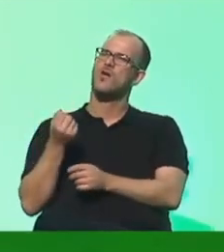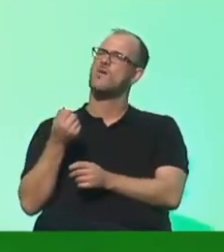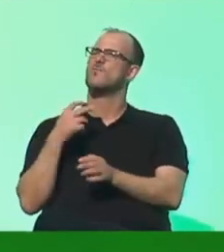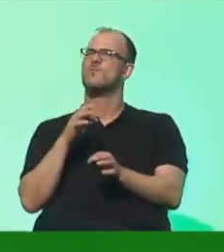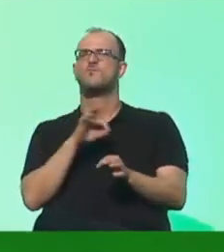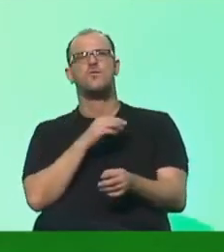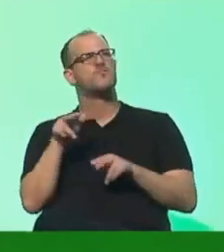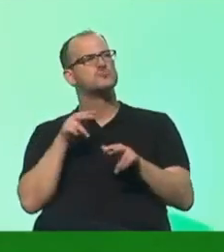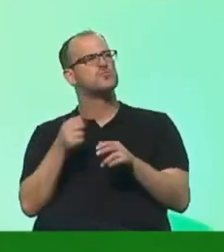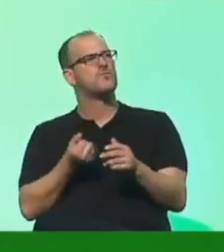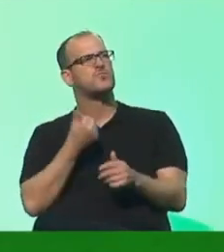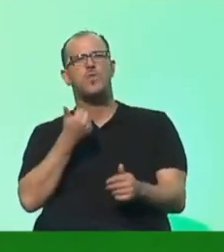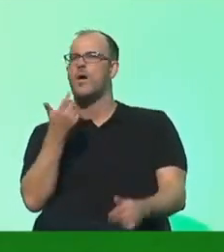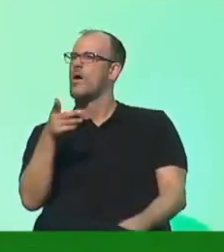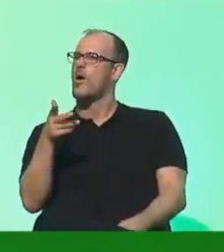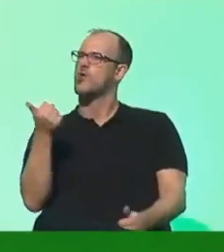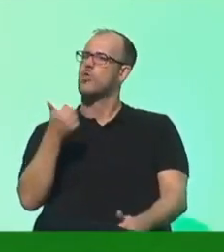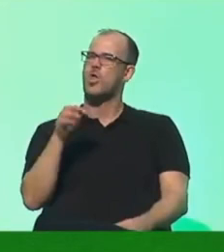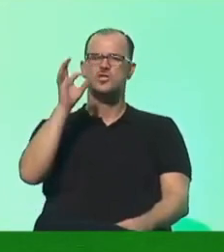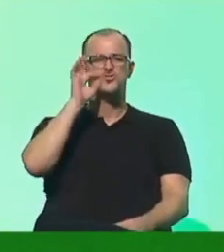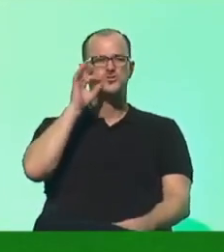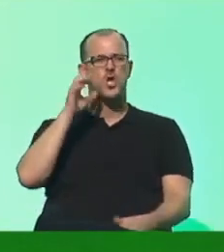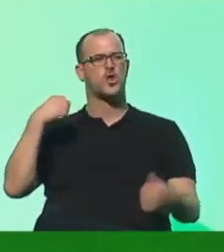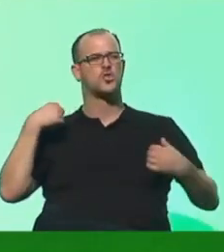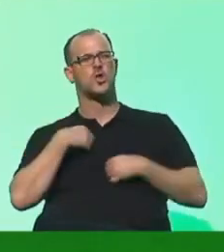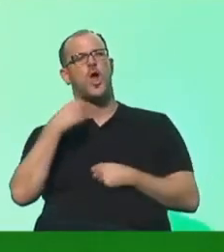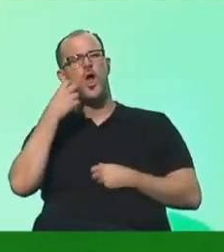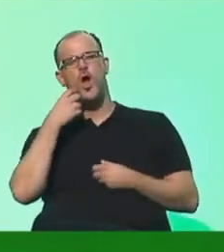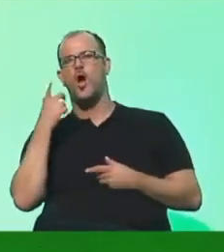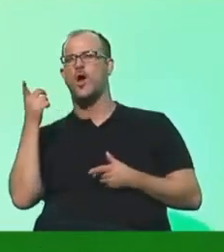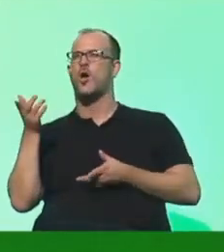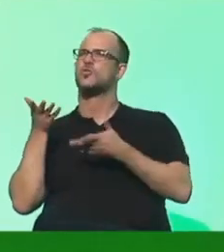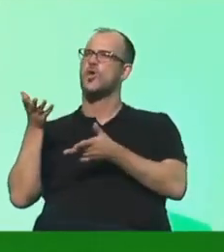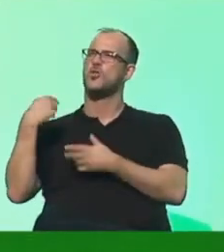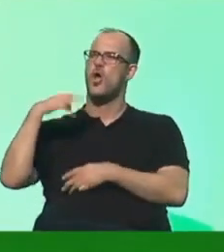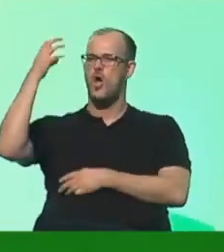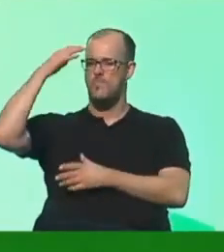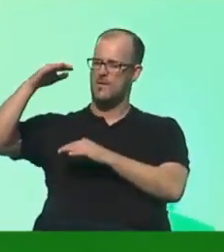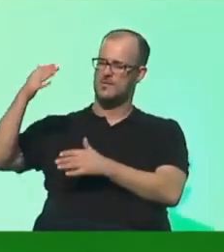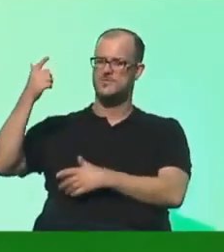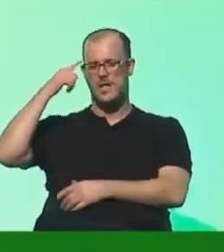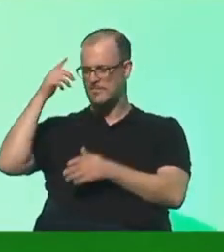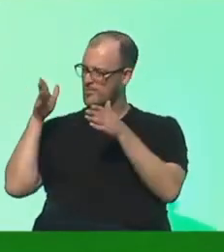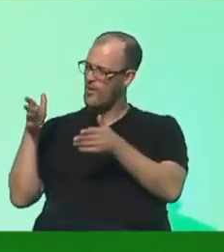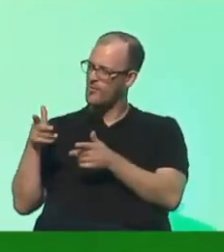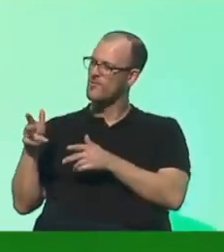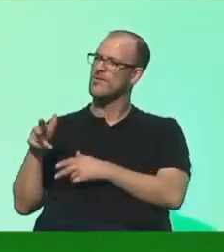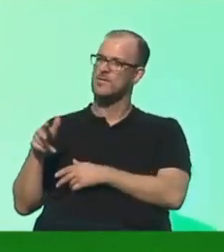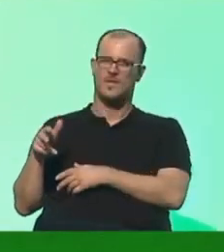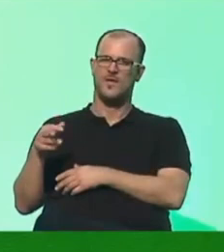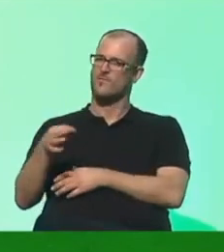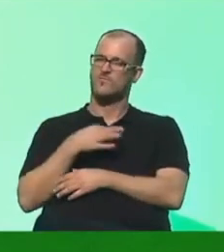Zigarren, dicke Mercedes und die Buttercremetorte von Oma denken. So denken wir nicht. Weil für uns bedeutet